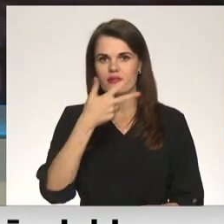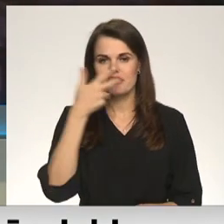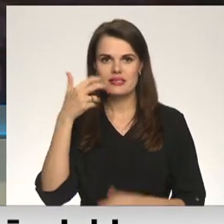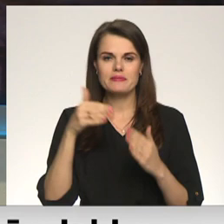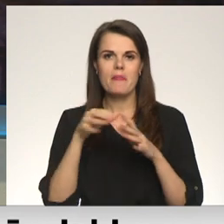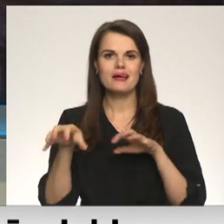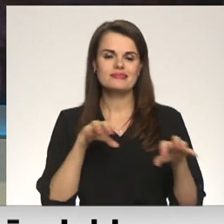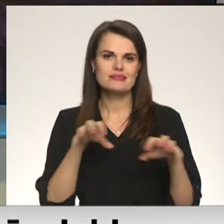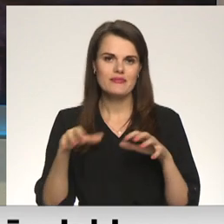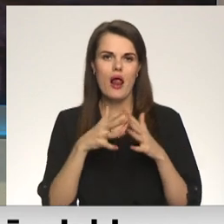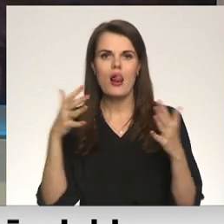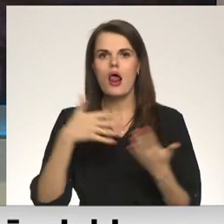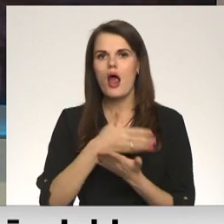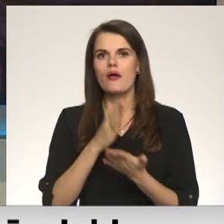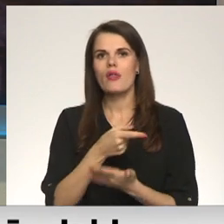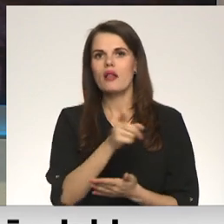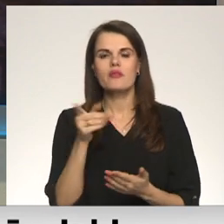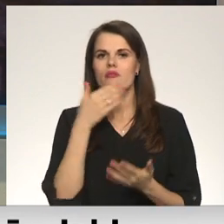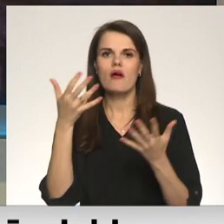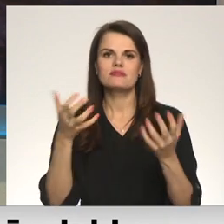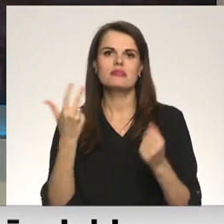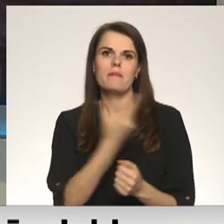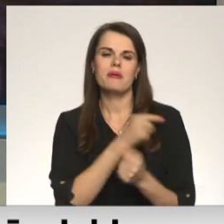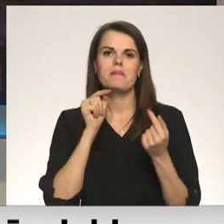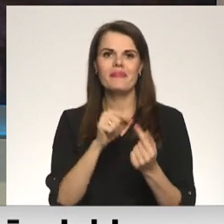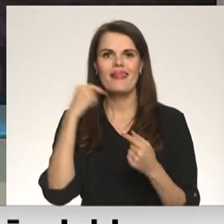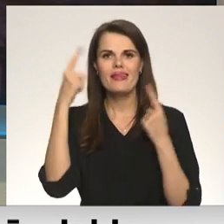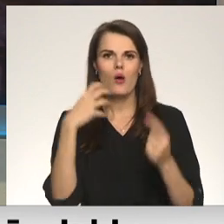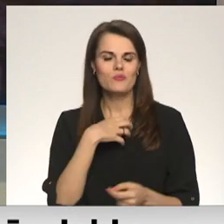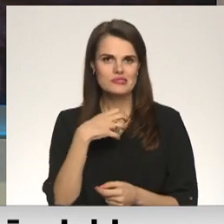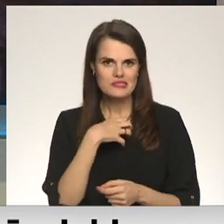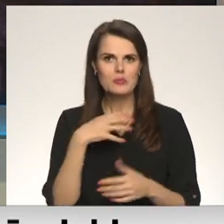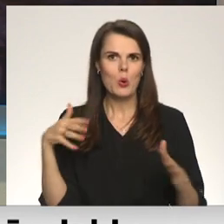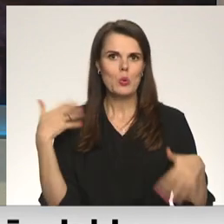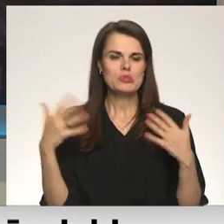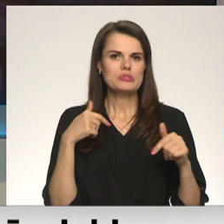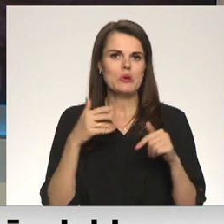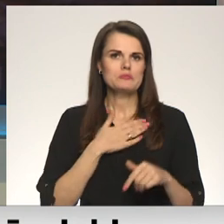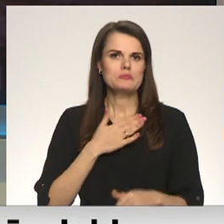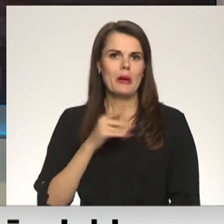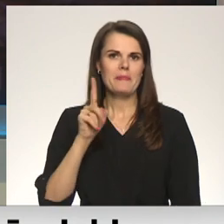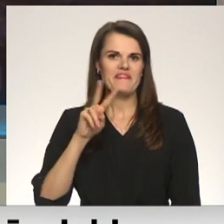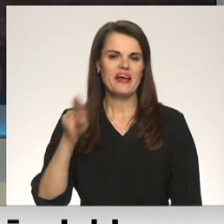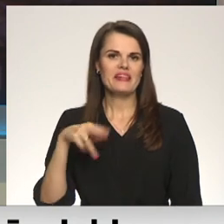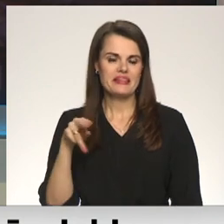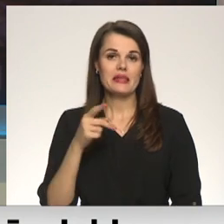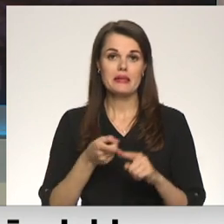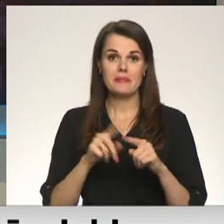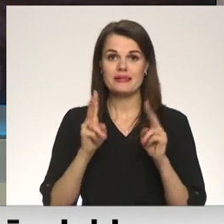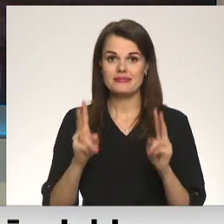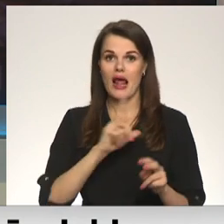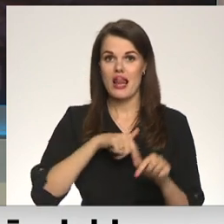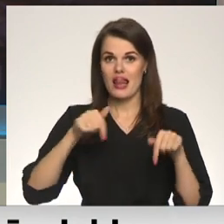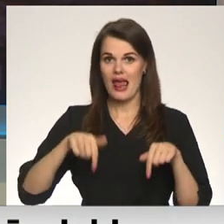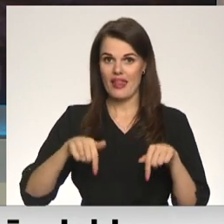mājdzīvnieku. Lielākā daļa no tiem nav saņēmuši poti pret trakumsērgu. Tas satrauc mūsu pārtiks veterināro dienestu. Jo, kamēr Latvijā